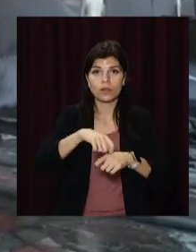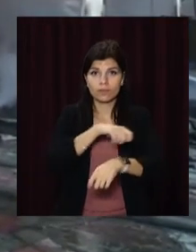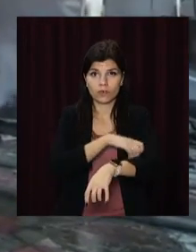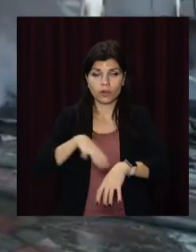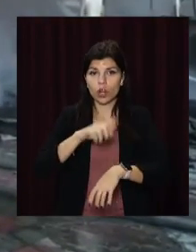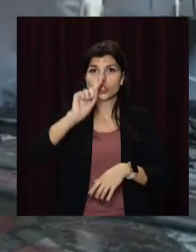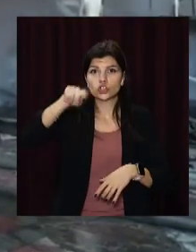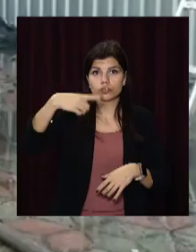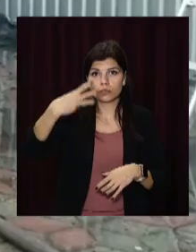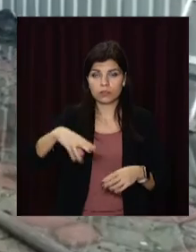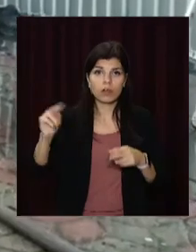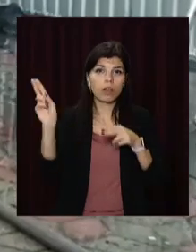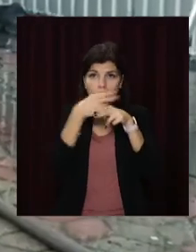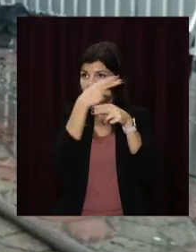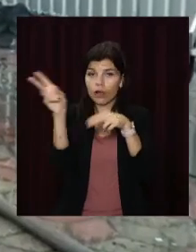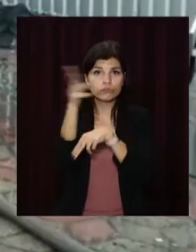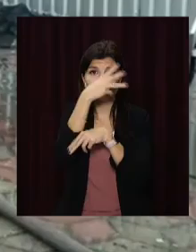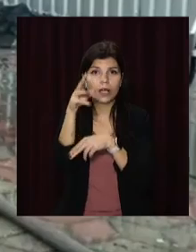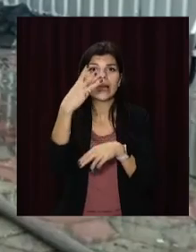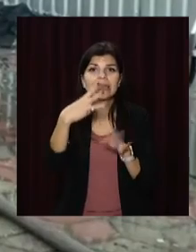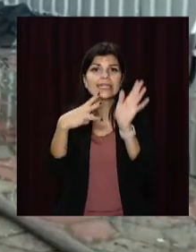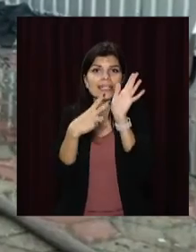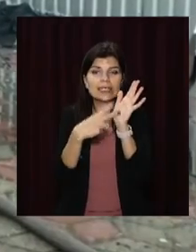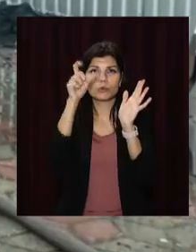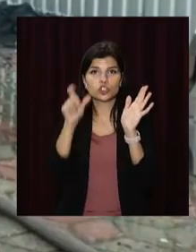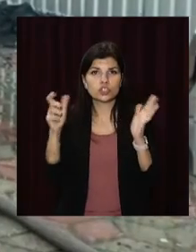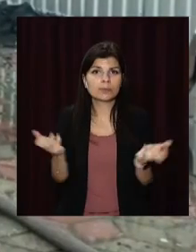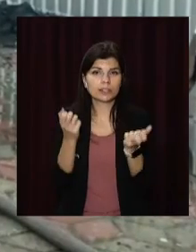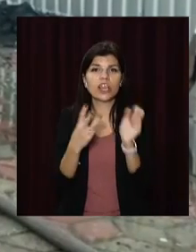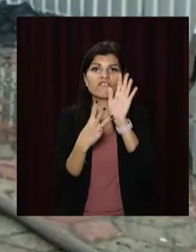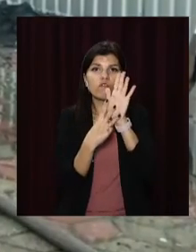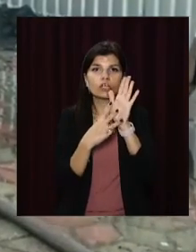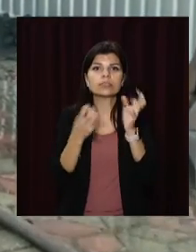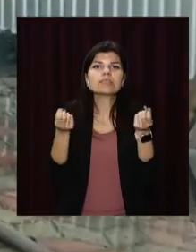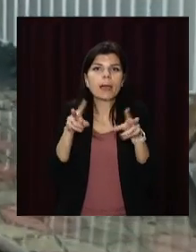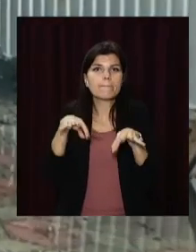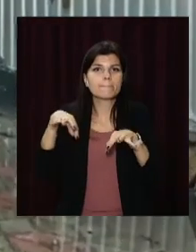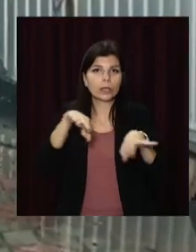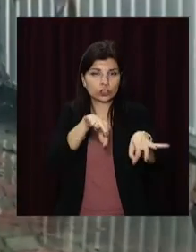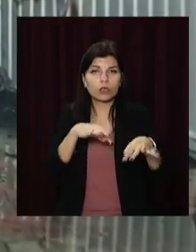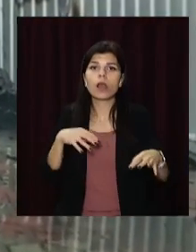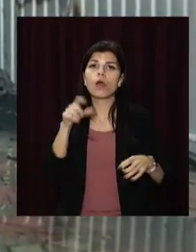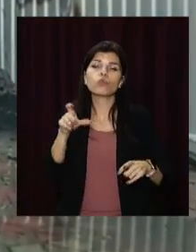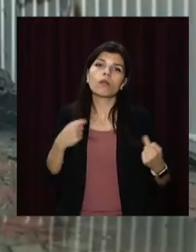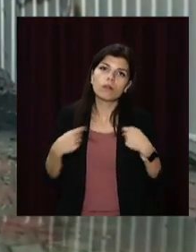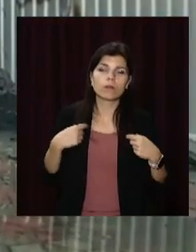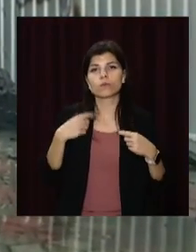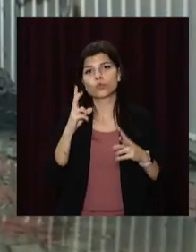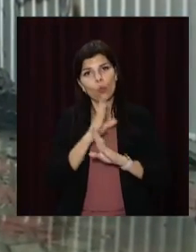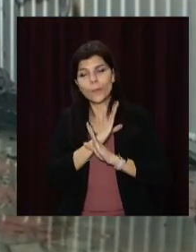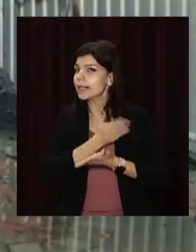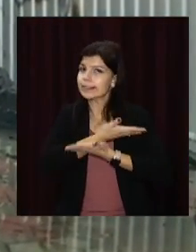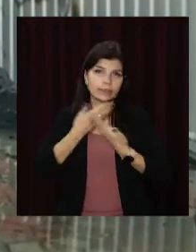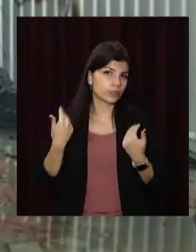півтори години. Приборкували полум'я, 37 рятувальників та 8 спецмашин. На щастя, загиблих та постраждалих немає.